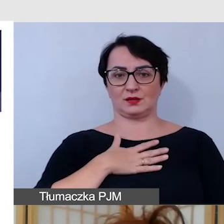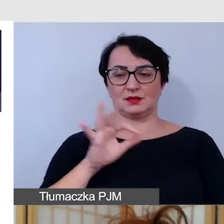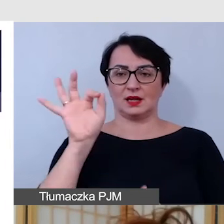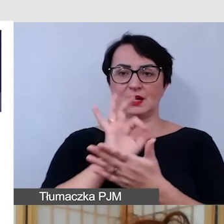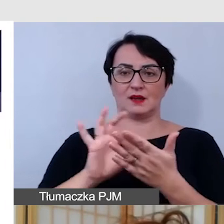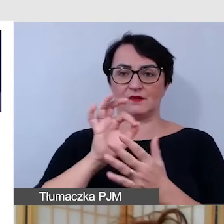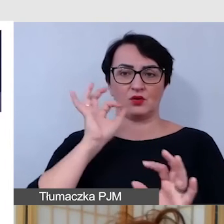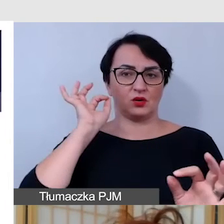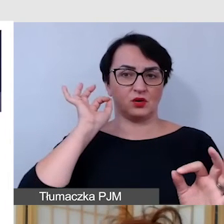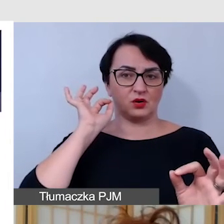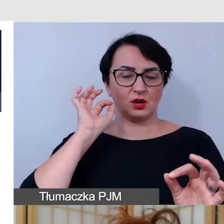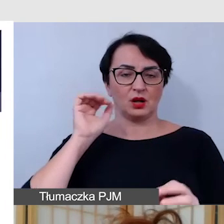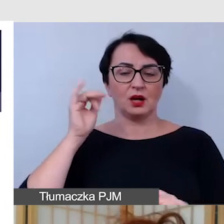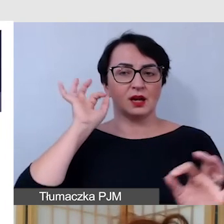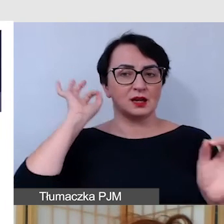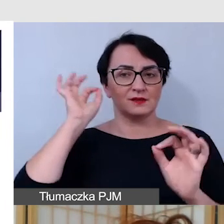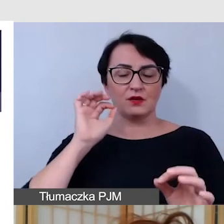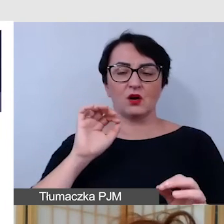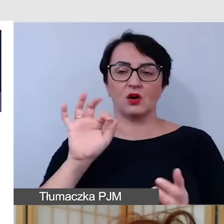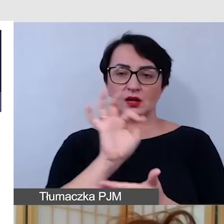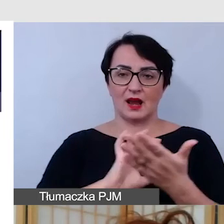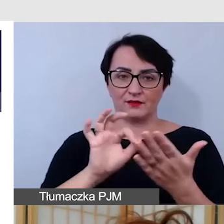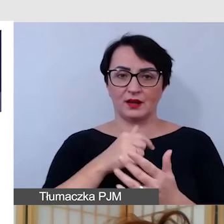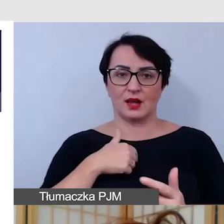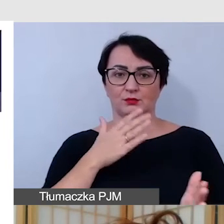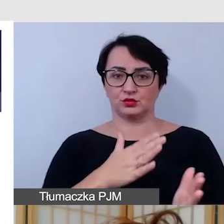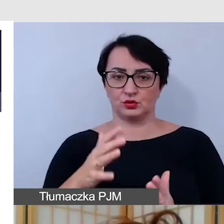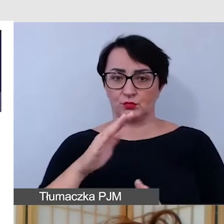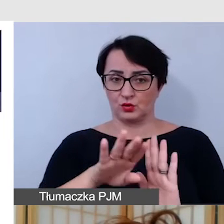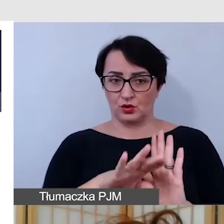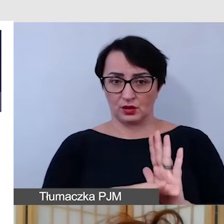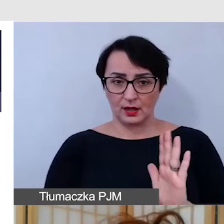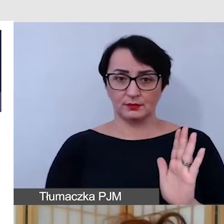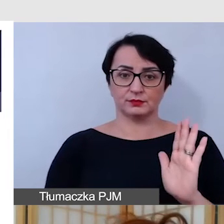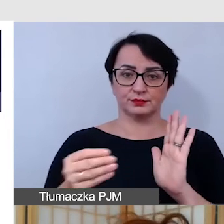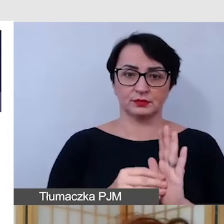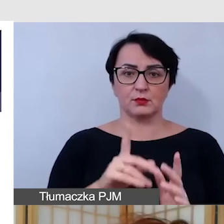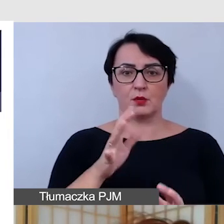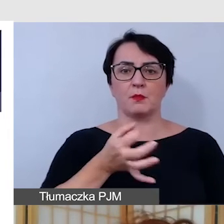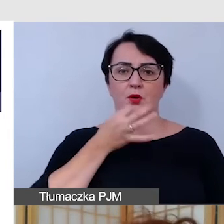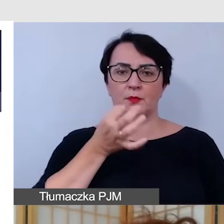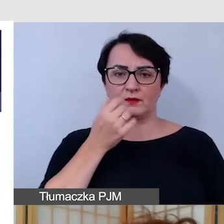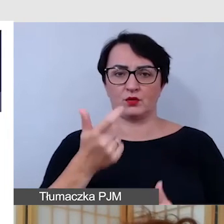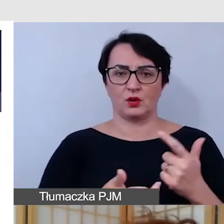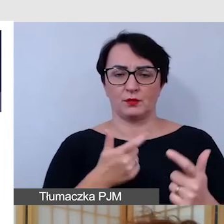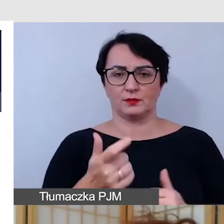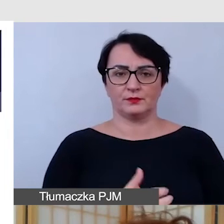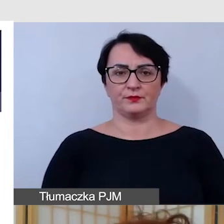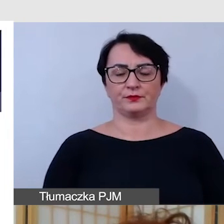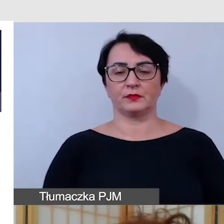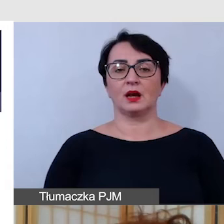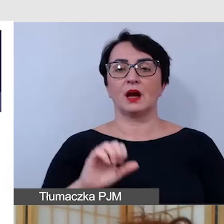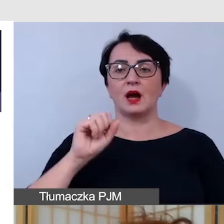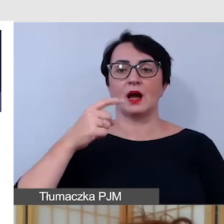najpierw przygotowałam w programie Piktoczart, a następnie poprawiałam to w programie Adobe